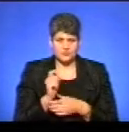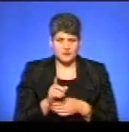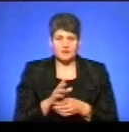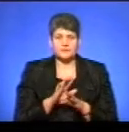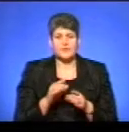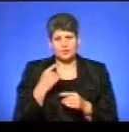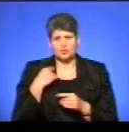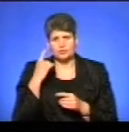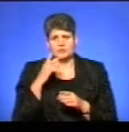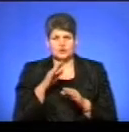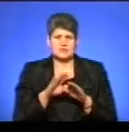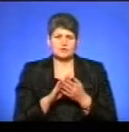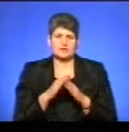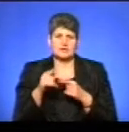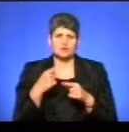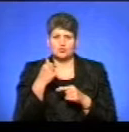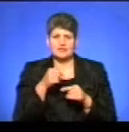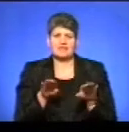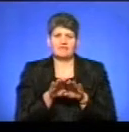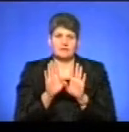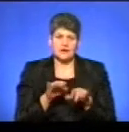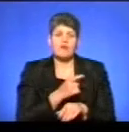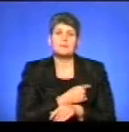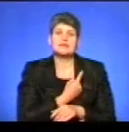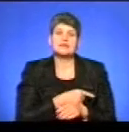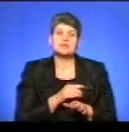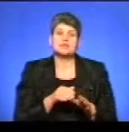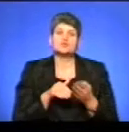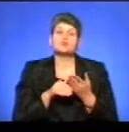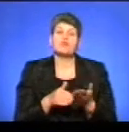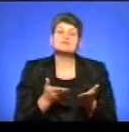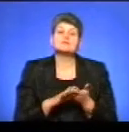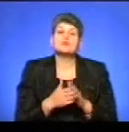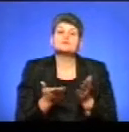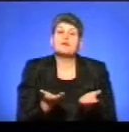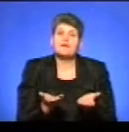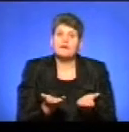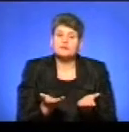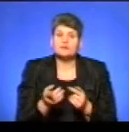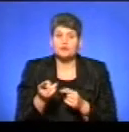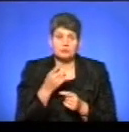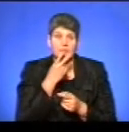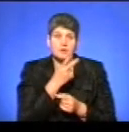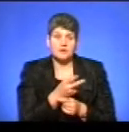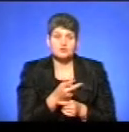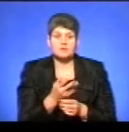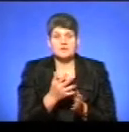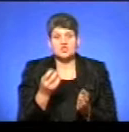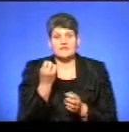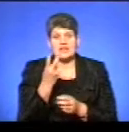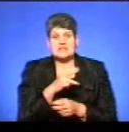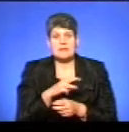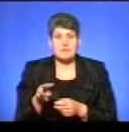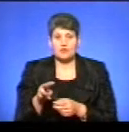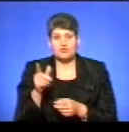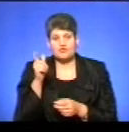ситуація наступний рік вирівнюється. В медичній субвенції яка ситуація? Тому що тут навіть у Тернополі ми бачимо більше 12 мільйонів,